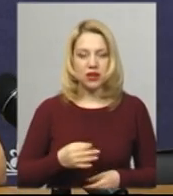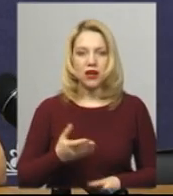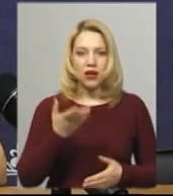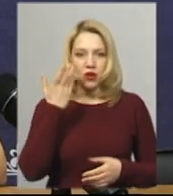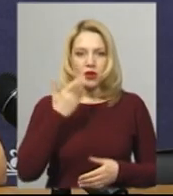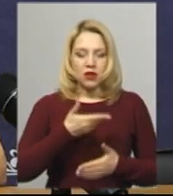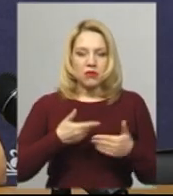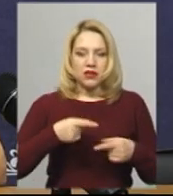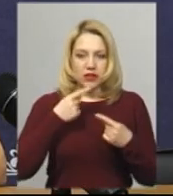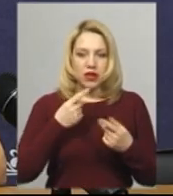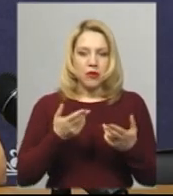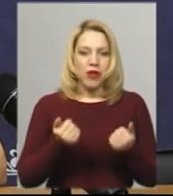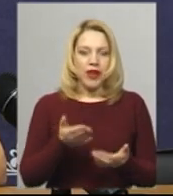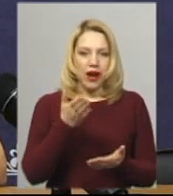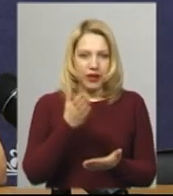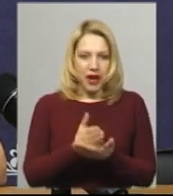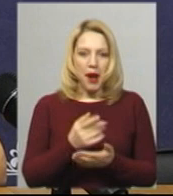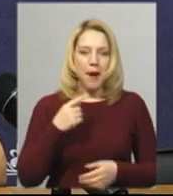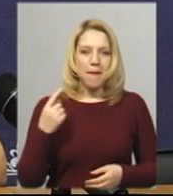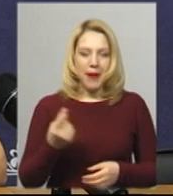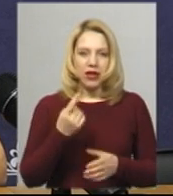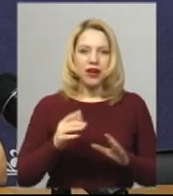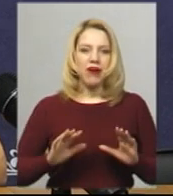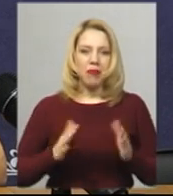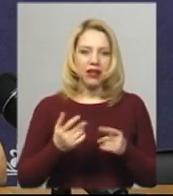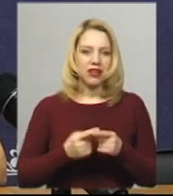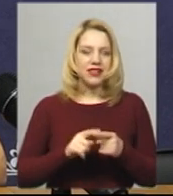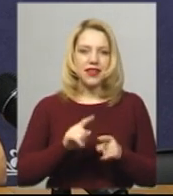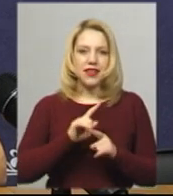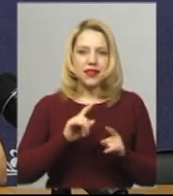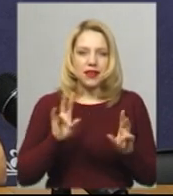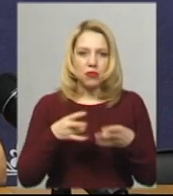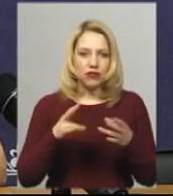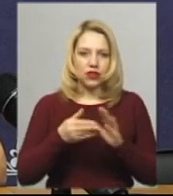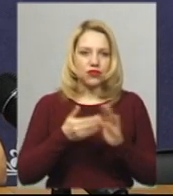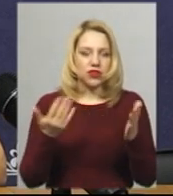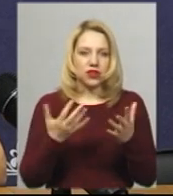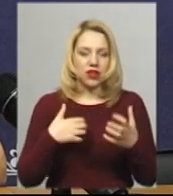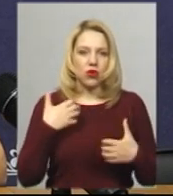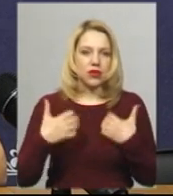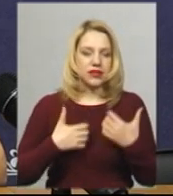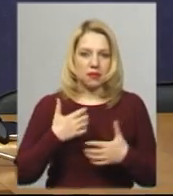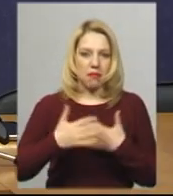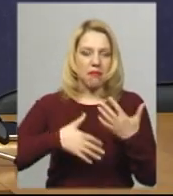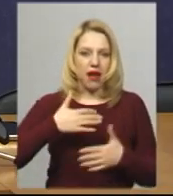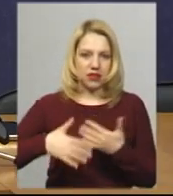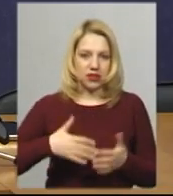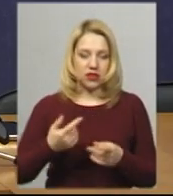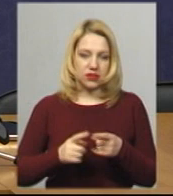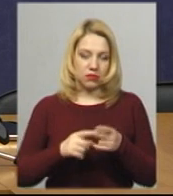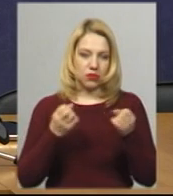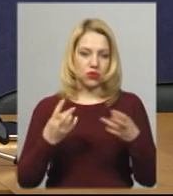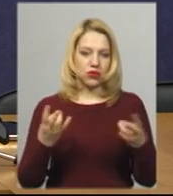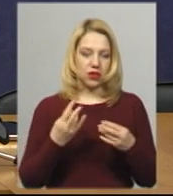ми скажемо, що так, є перший випадок, це не повинно викликати якогось ажиотажу, ці паніки. Це має просто